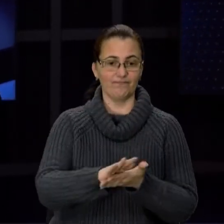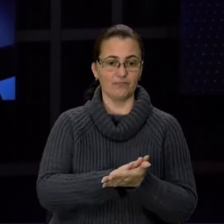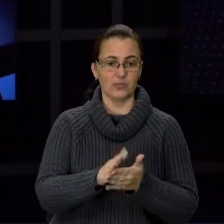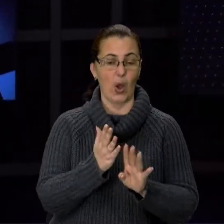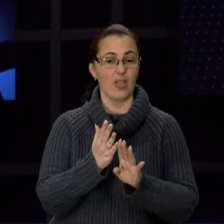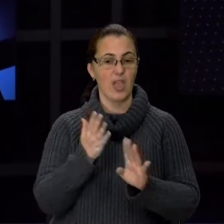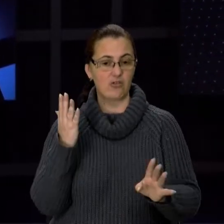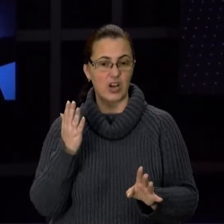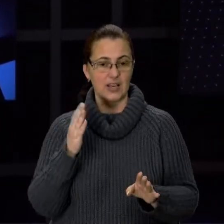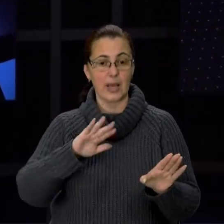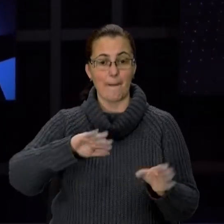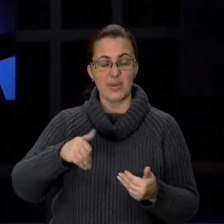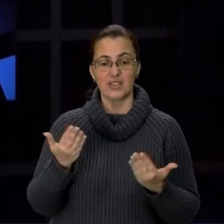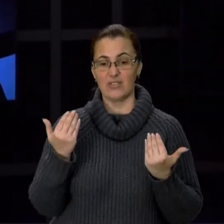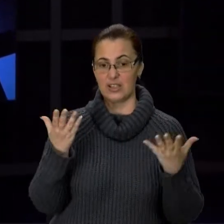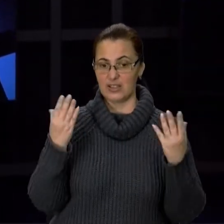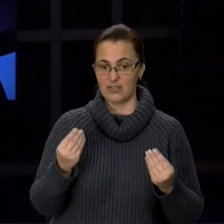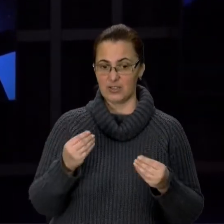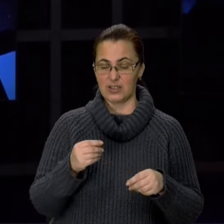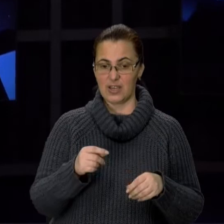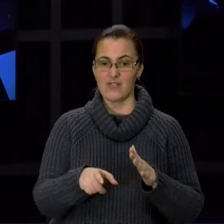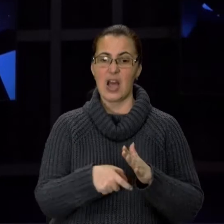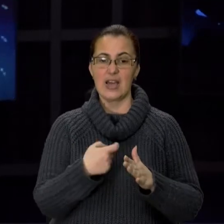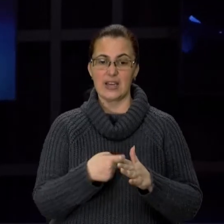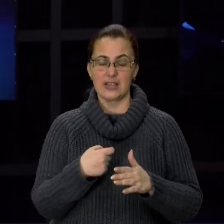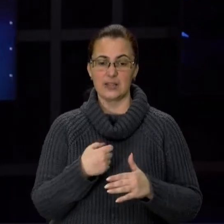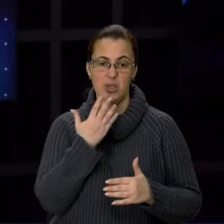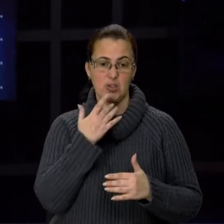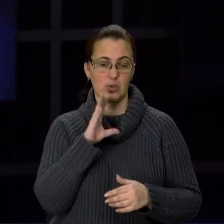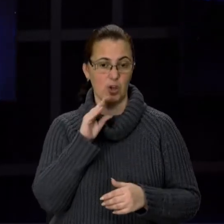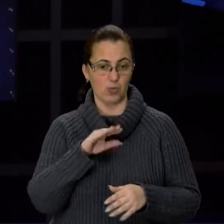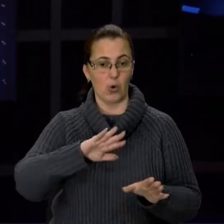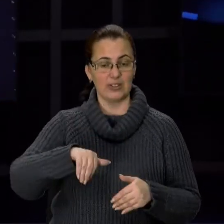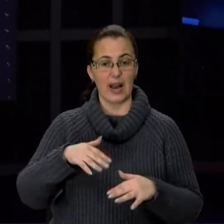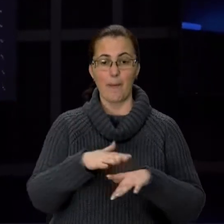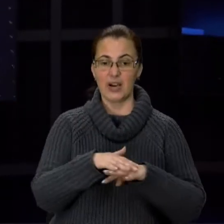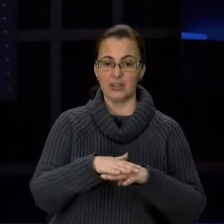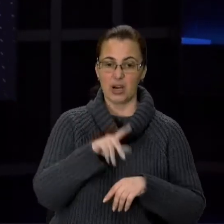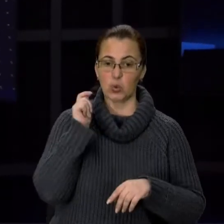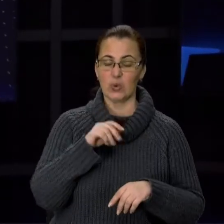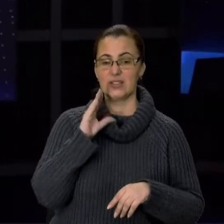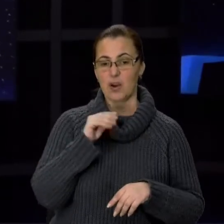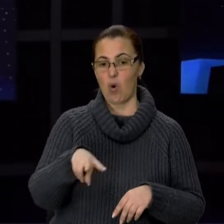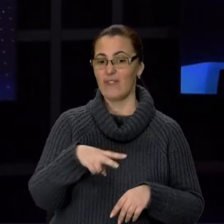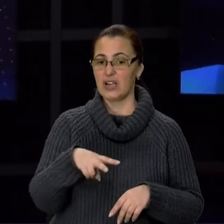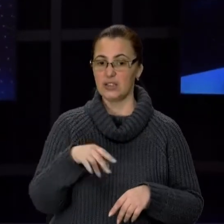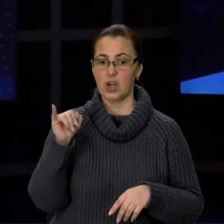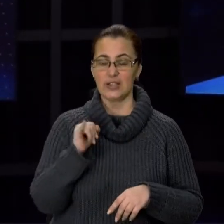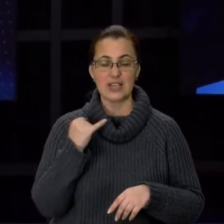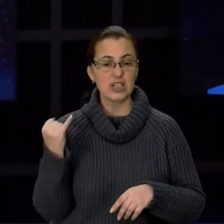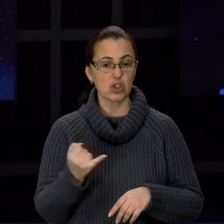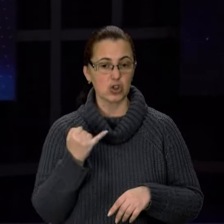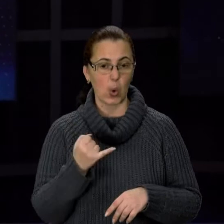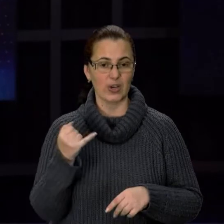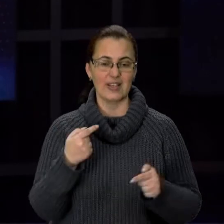черзі одразу після вихідних іспит із іноземної мови, далі математика, українська мова та література, історія